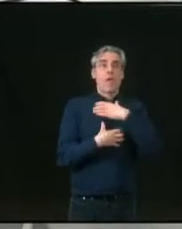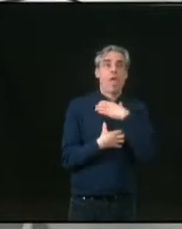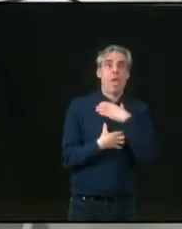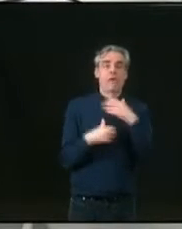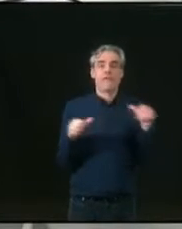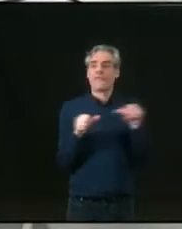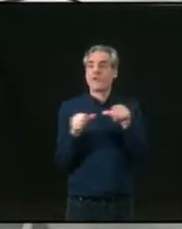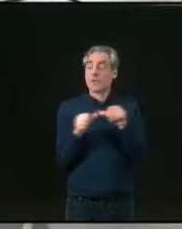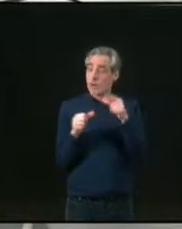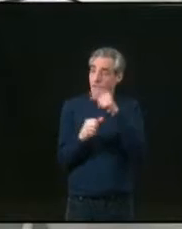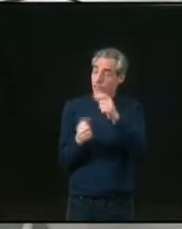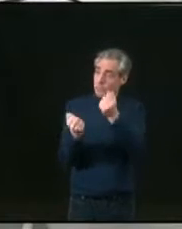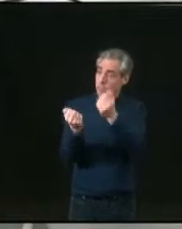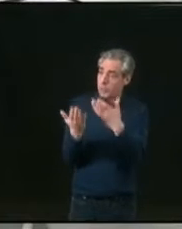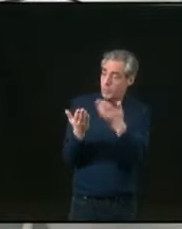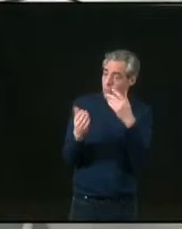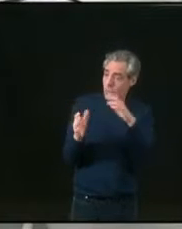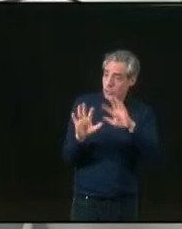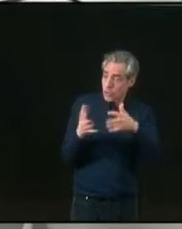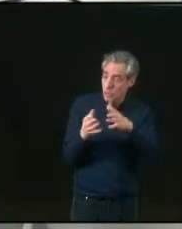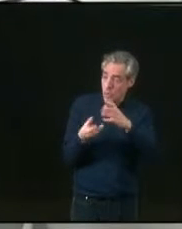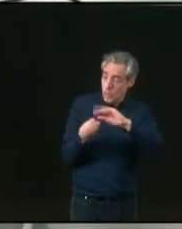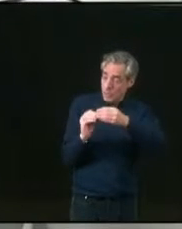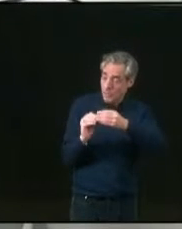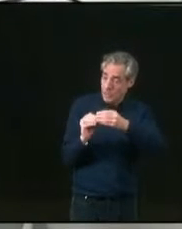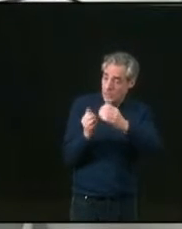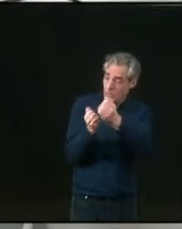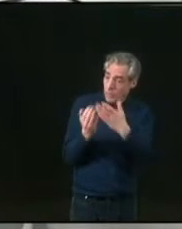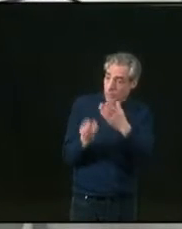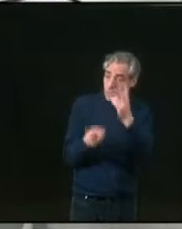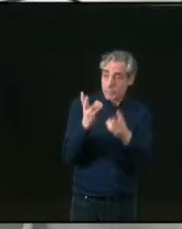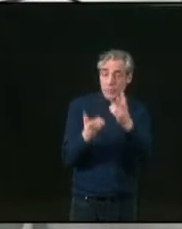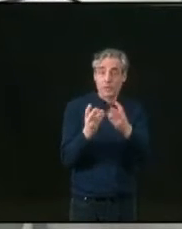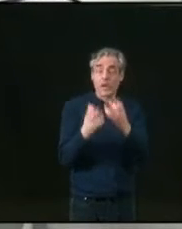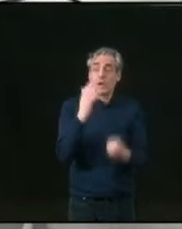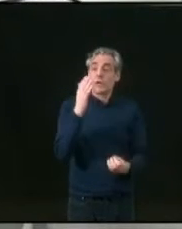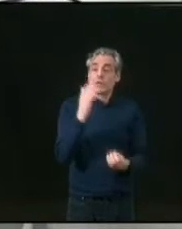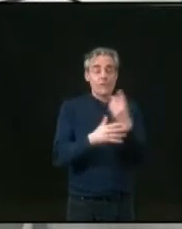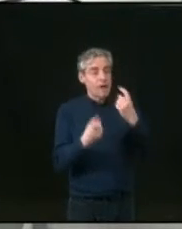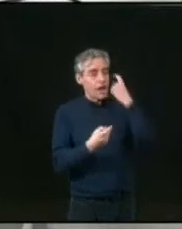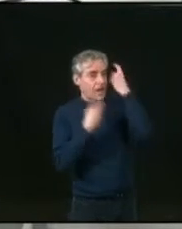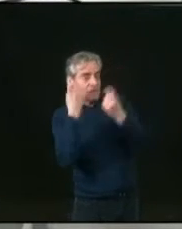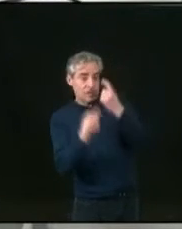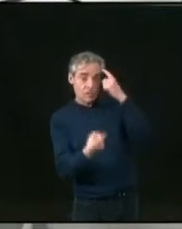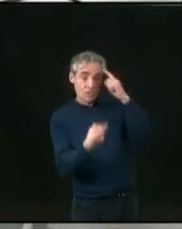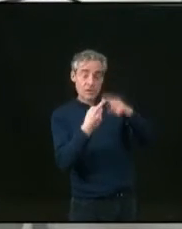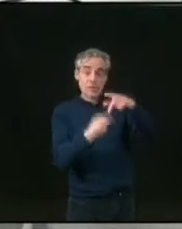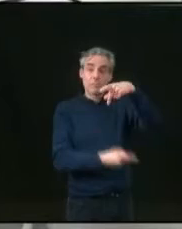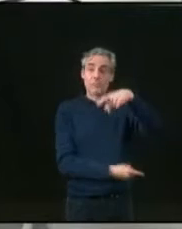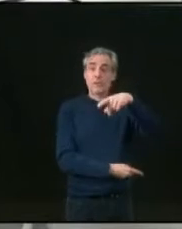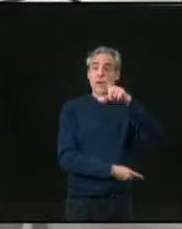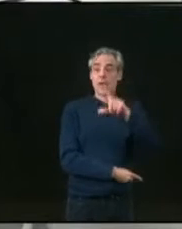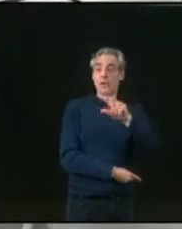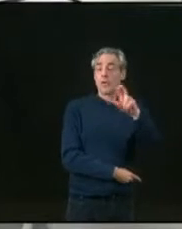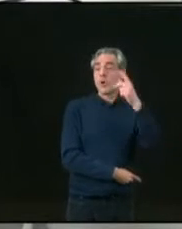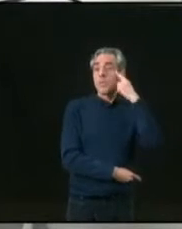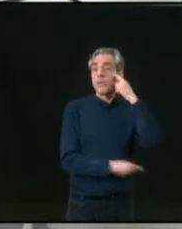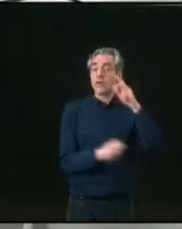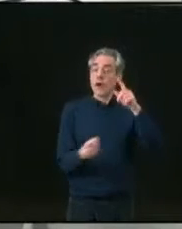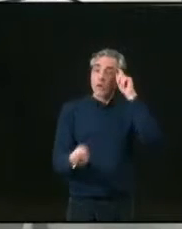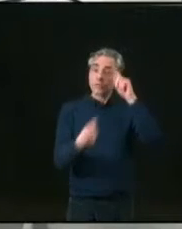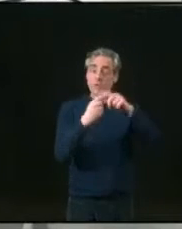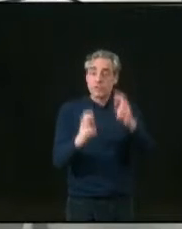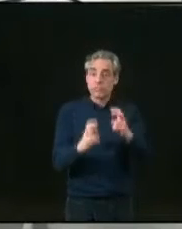proposez-vous à court terme pour régler ces problématiques ? Ne faudrait-il pas réouvrir la réflexion autour de notre PLU pour revoir à la hausse nos